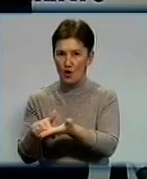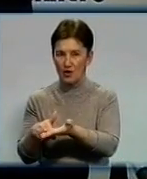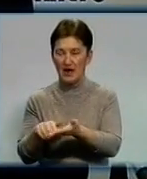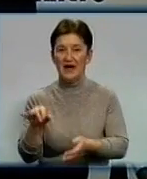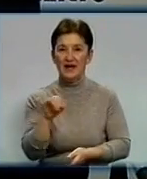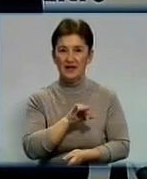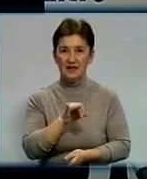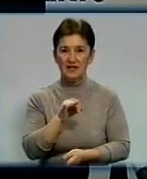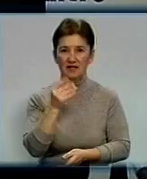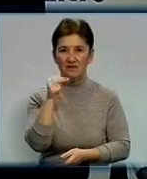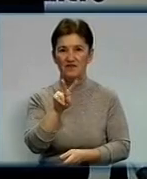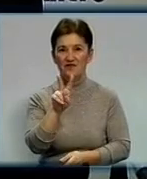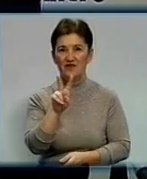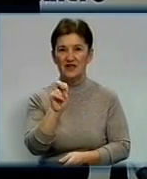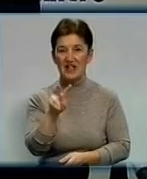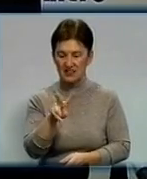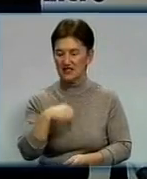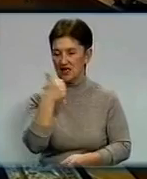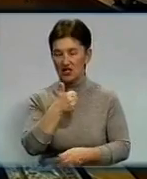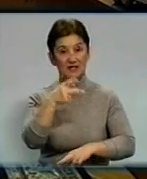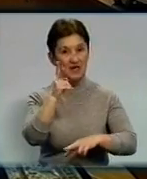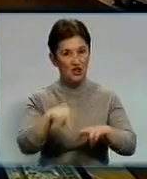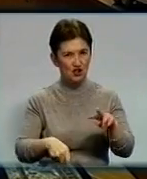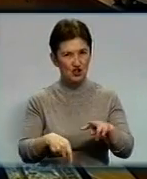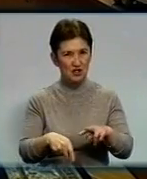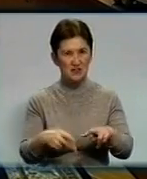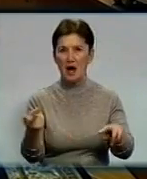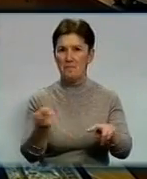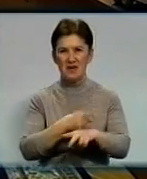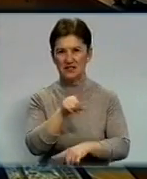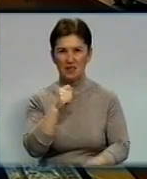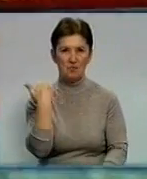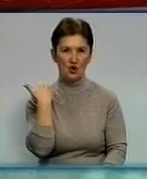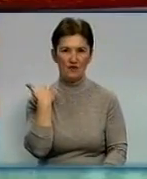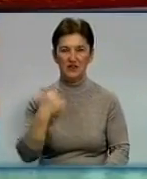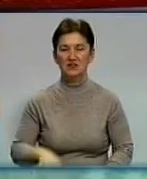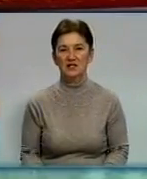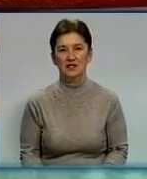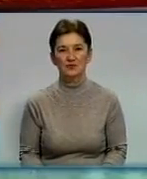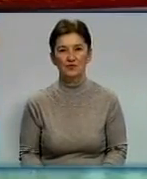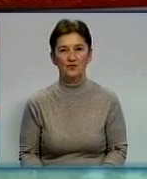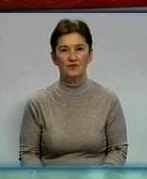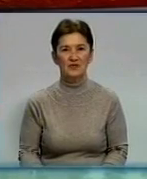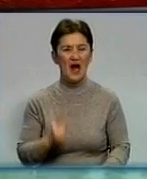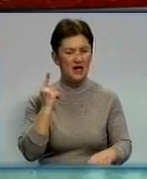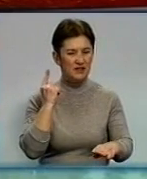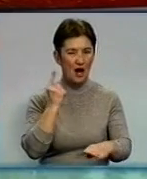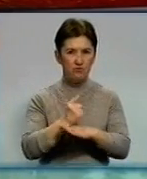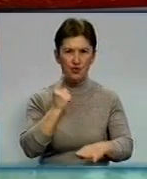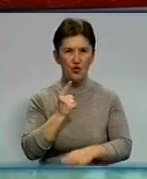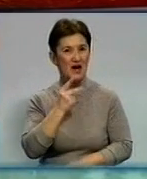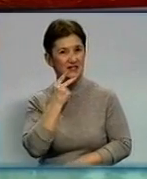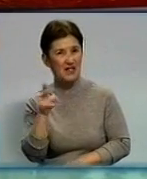ми 2012 рік закінчили без заборгованості. Табу цигаркам та